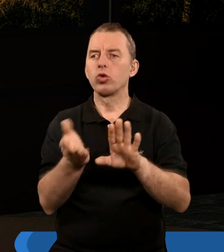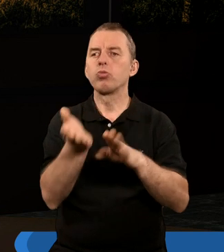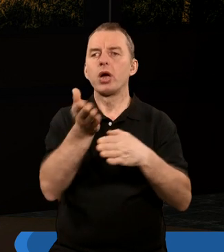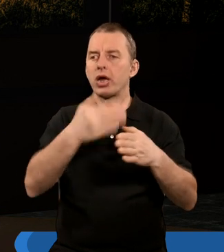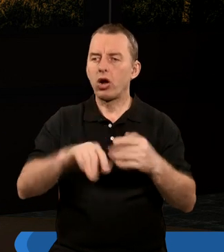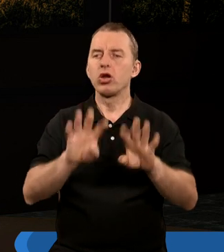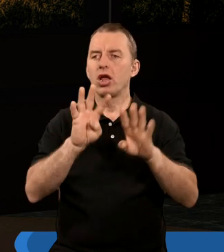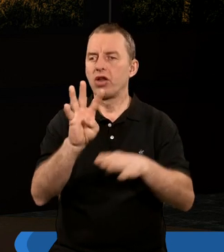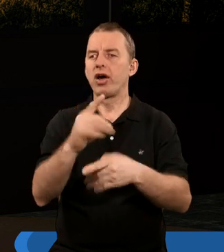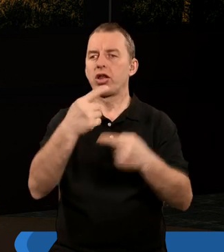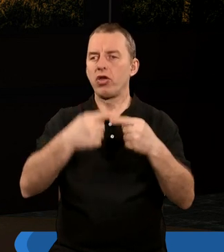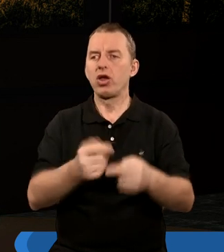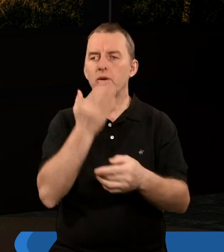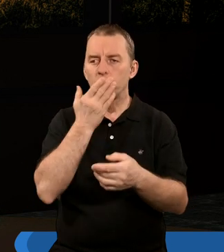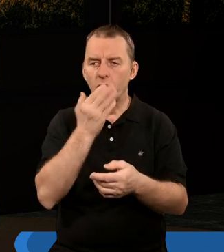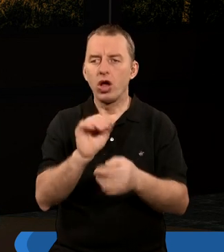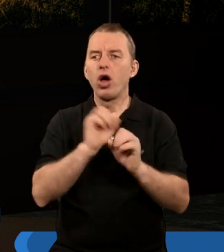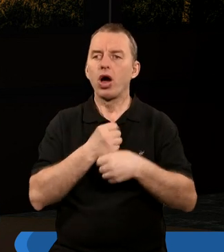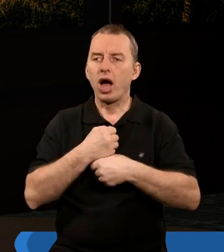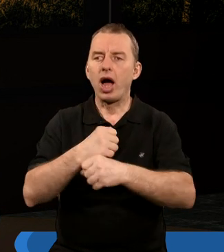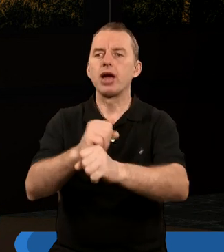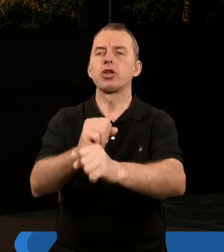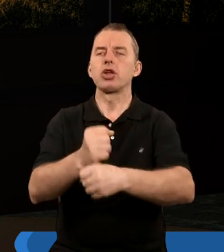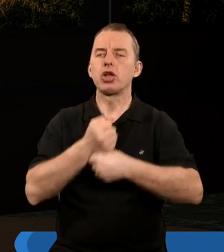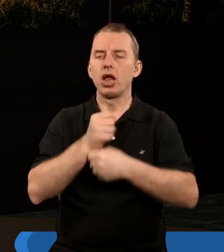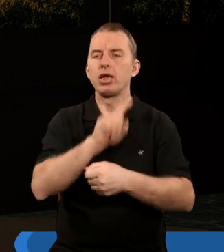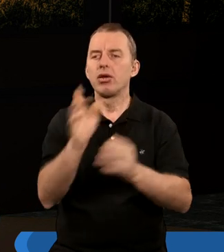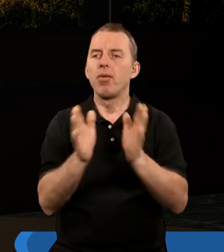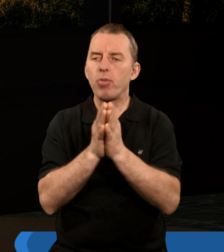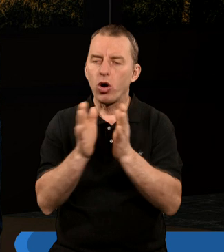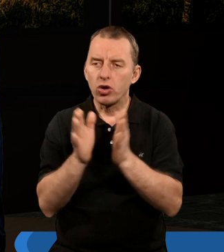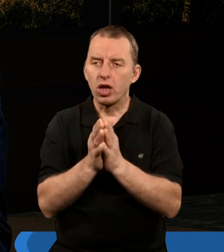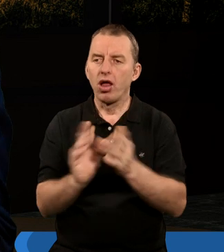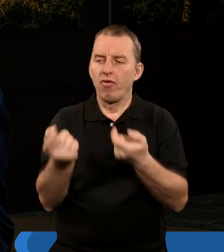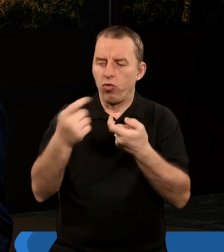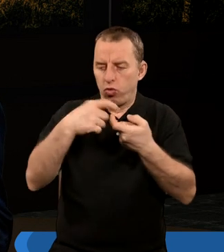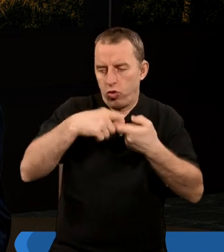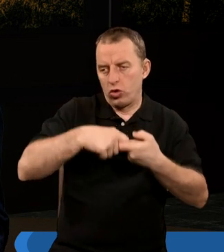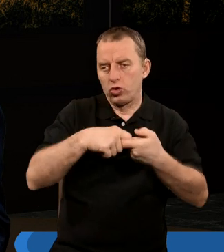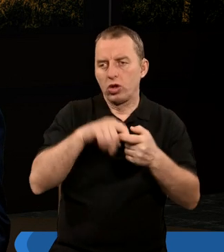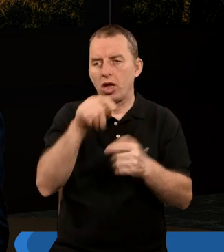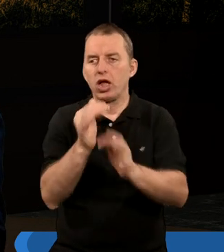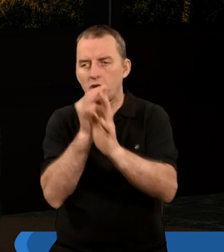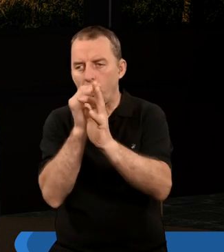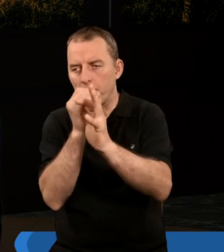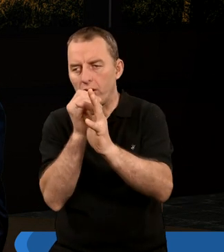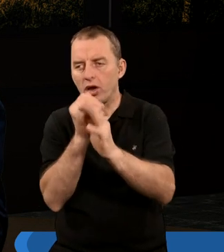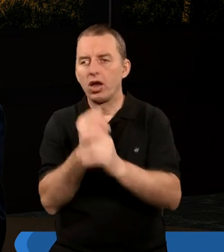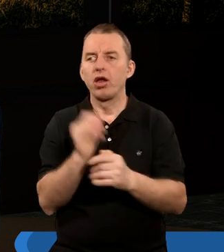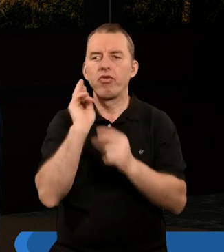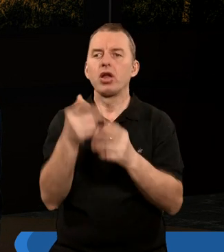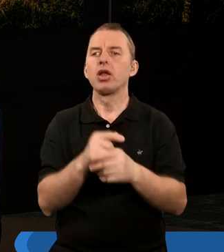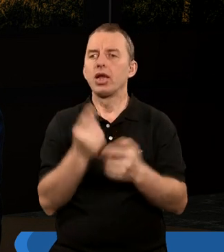Księgi Apokalipsy właśnie mówi o kadzidle z modlitwami. I tak łącząc właśnie trąby z pieczęciami,